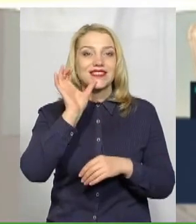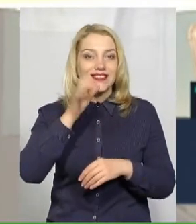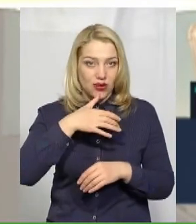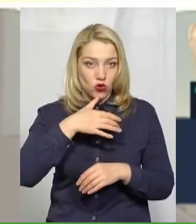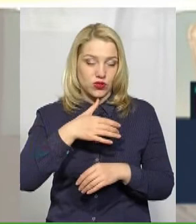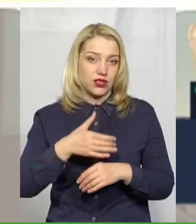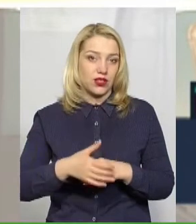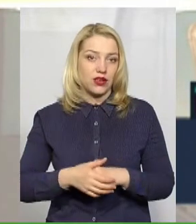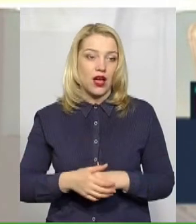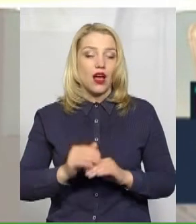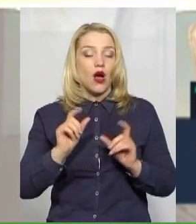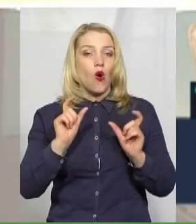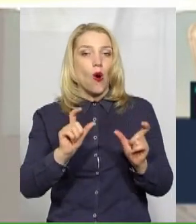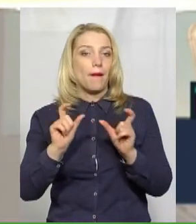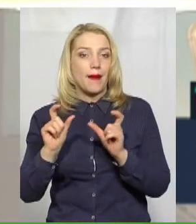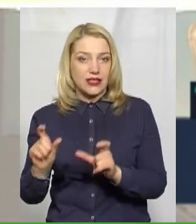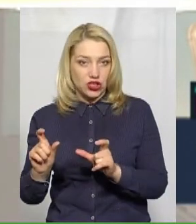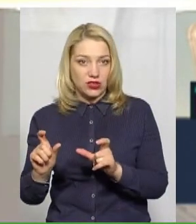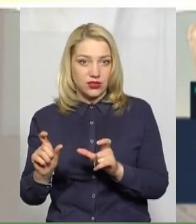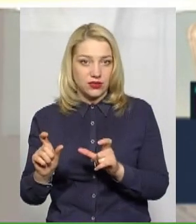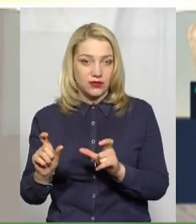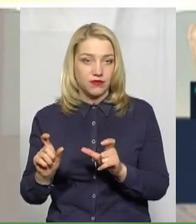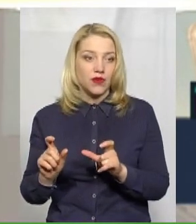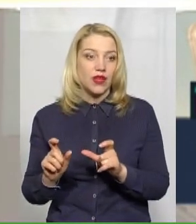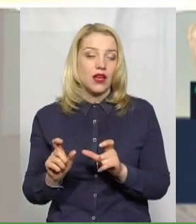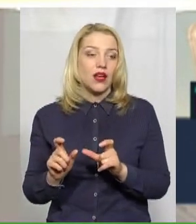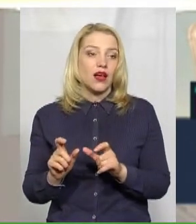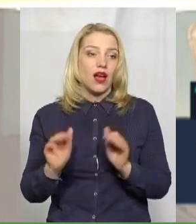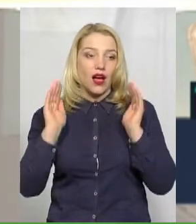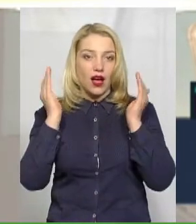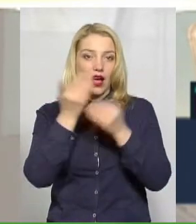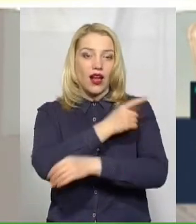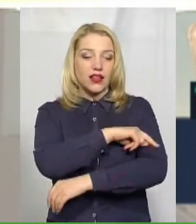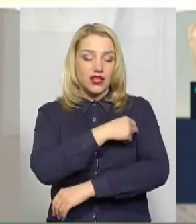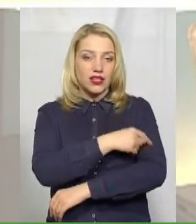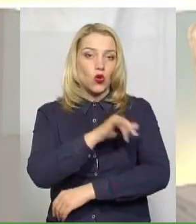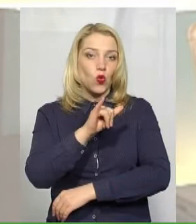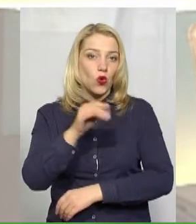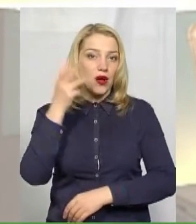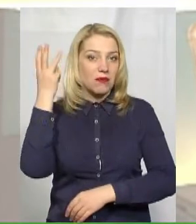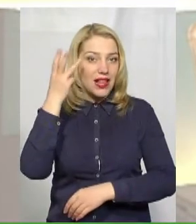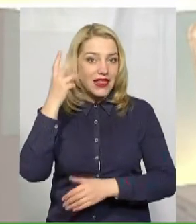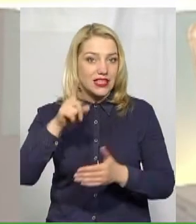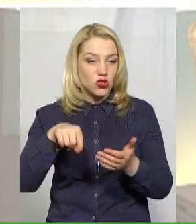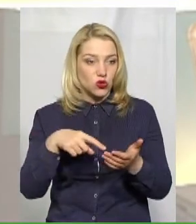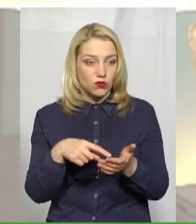обмежень карантинних у Хмельницькому. І